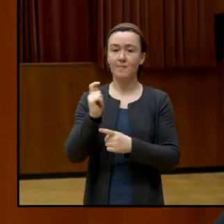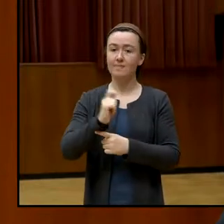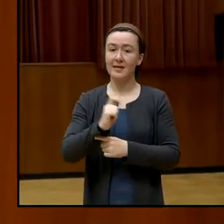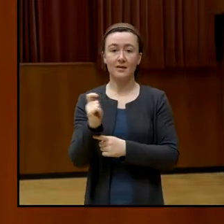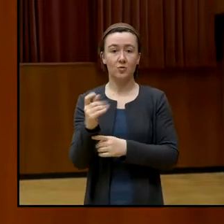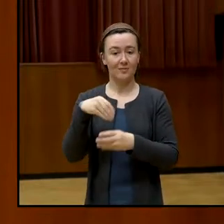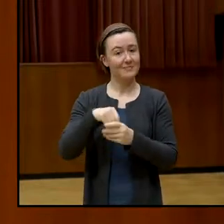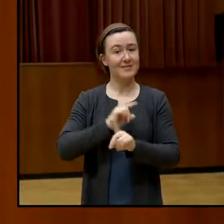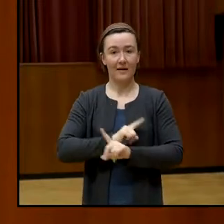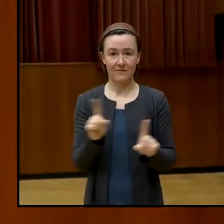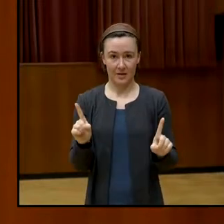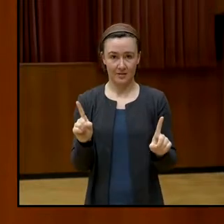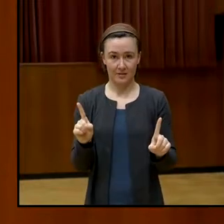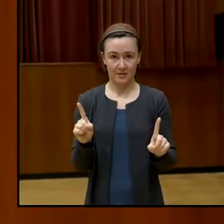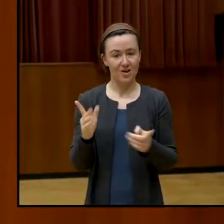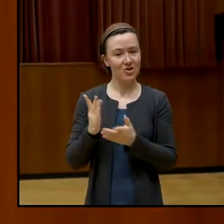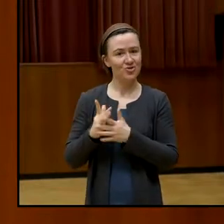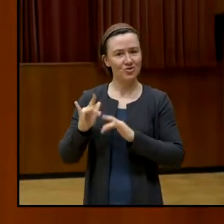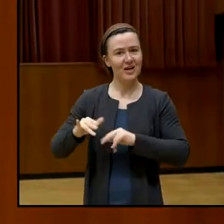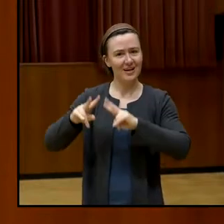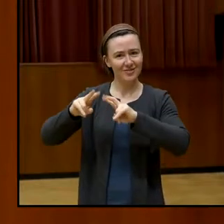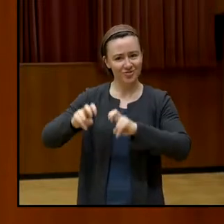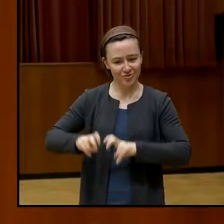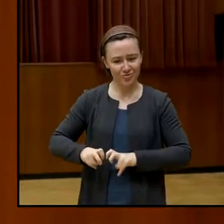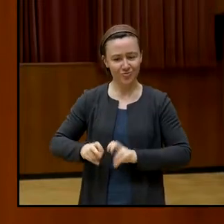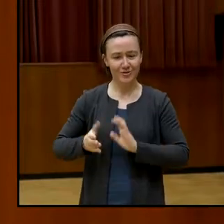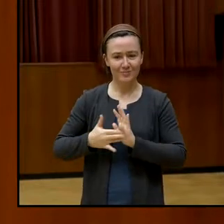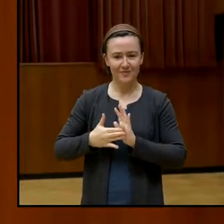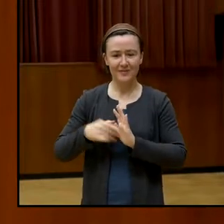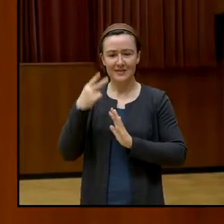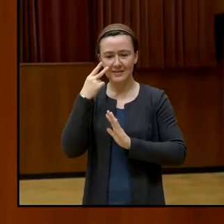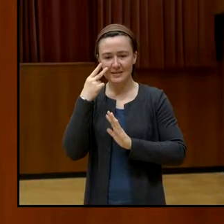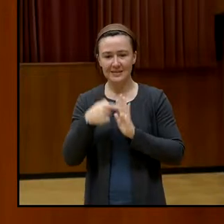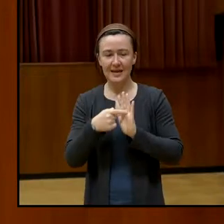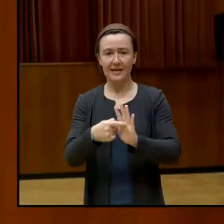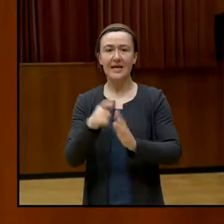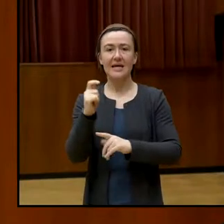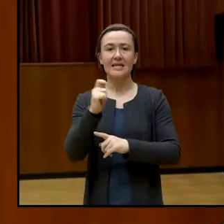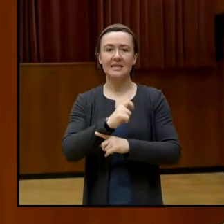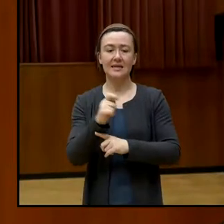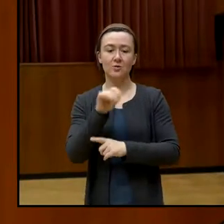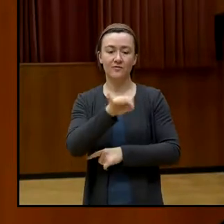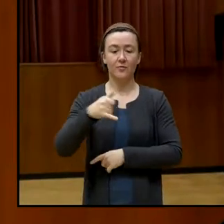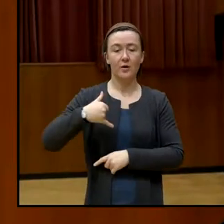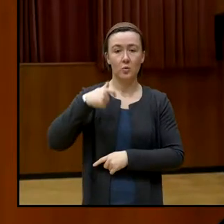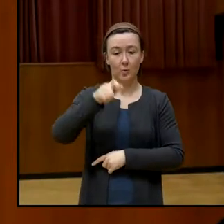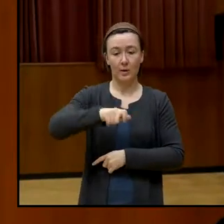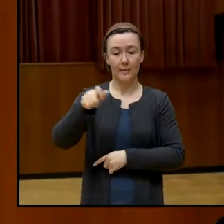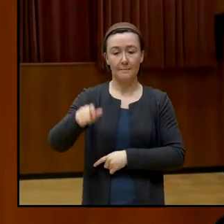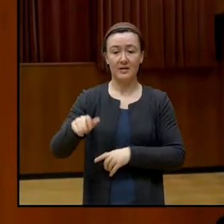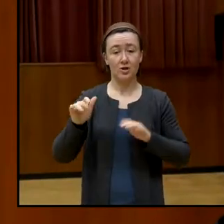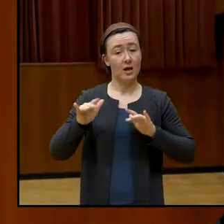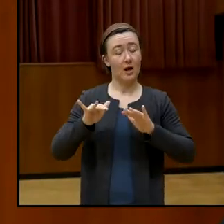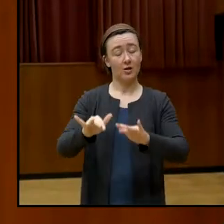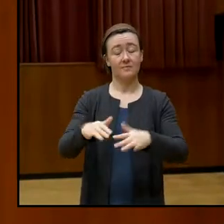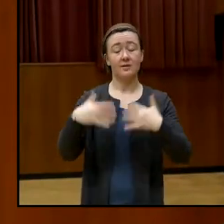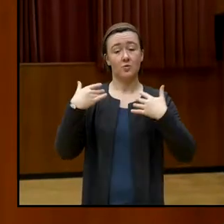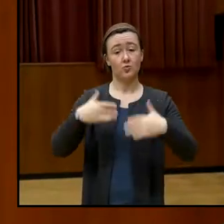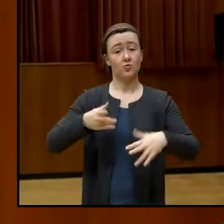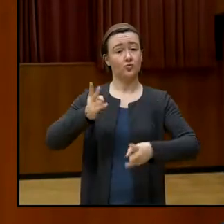schädlich die Auswirkungen von TikTok auf junge Menschen sind. Da würde ich eingreifen. aber